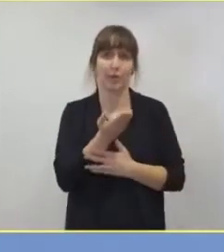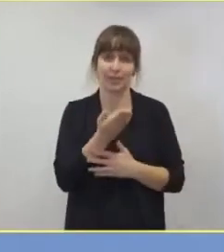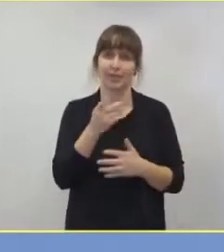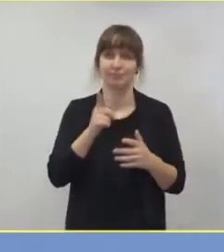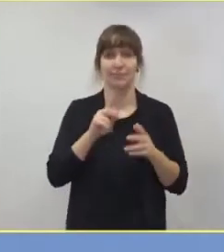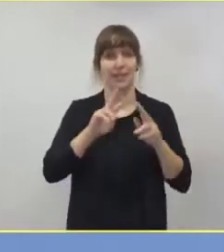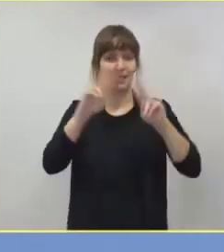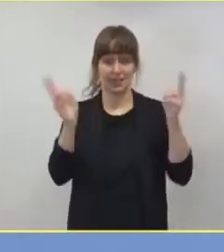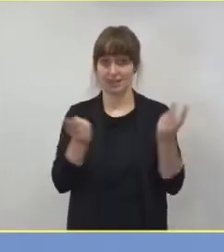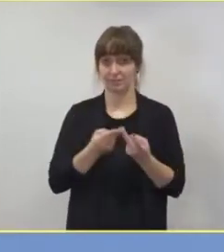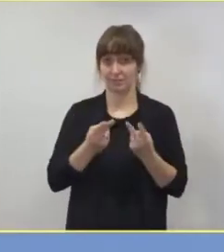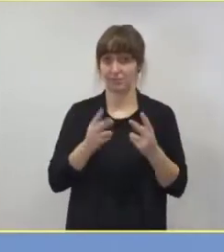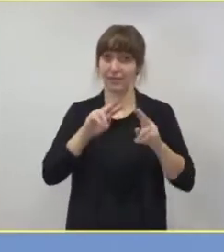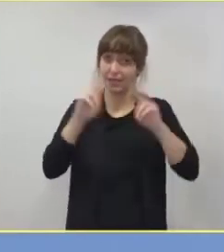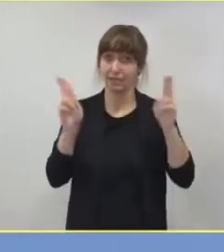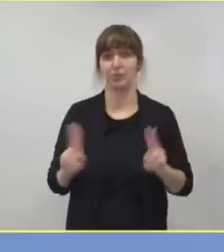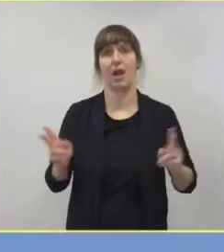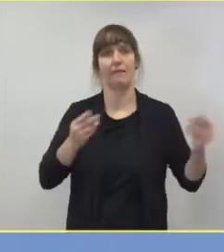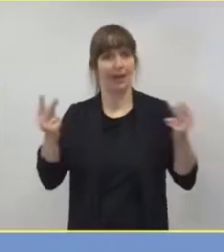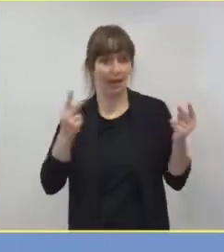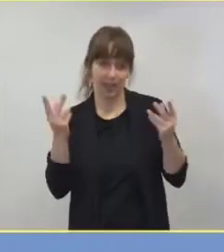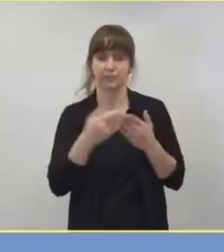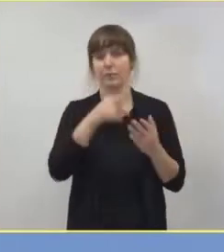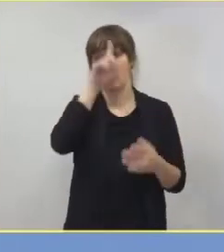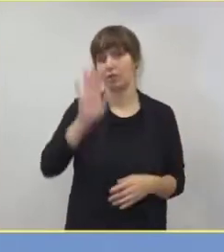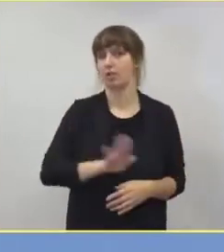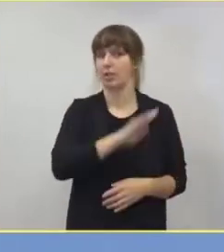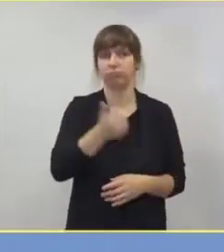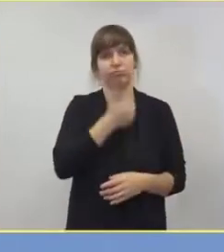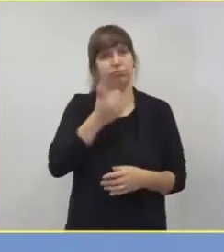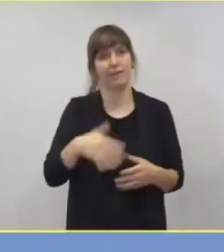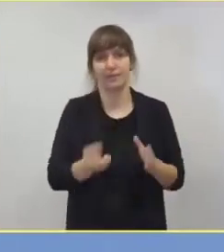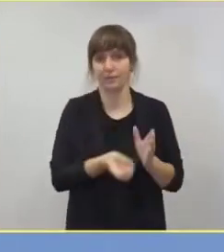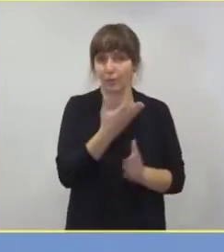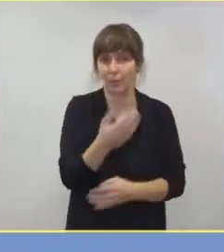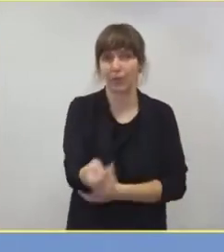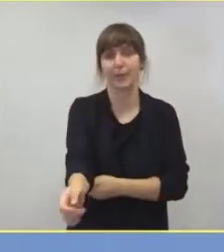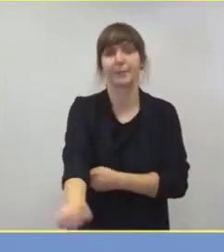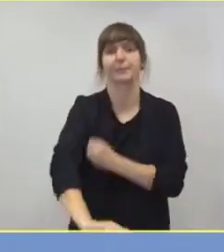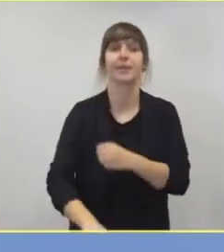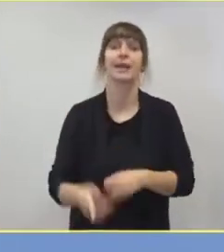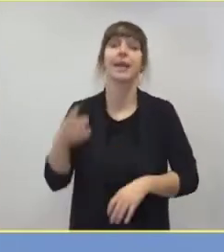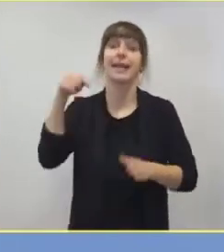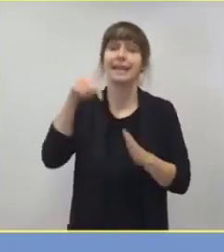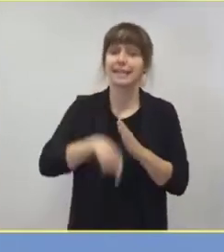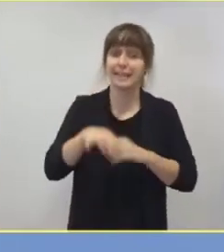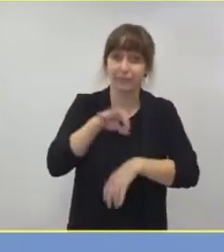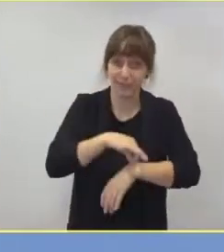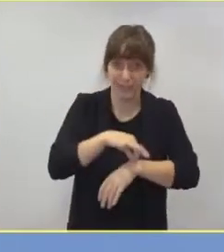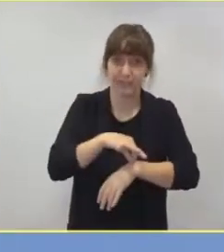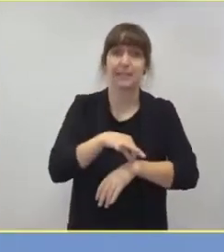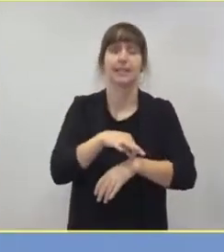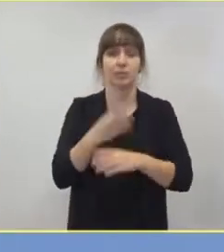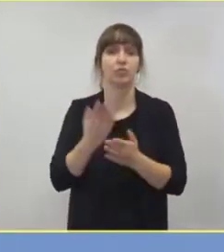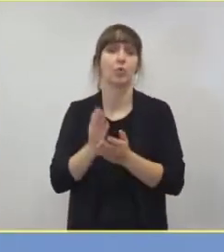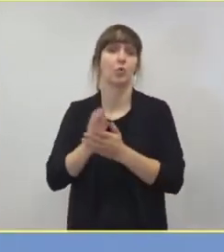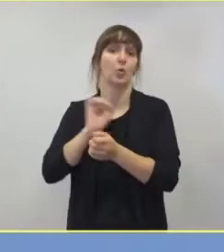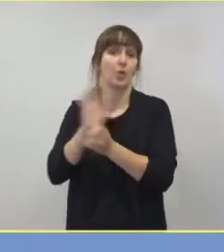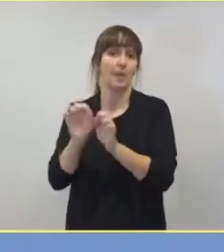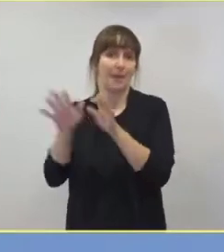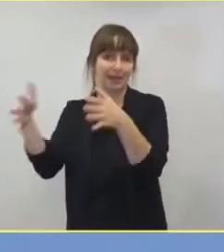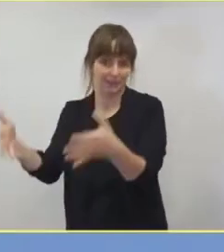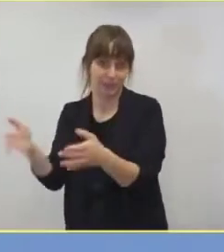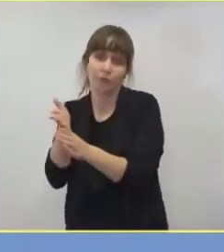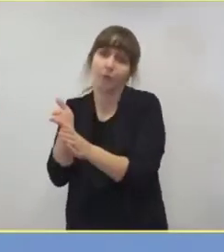internationalen Vergleich hervorragend gemeistert. Das wissen Sie. Die Intensivmedizin war schon vor der Corona-Pandemie in Deutschland, was die